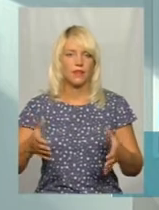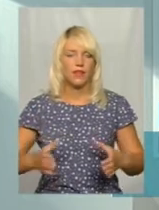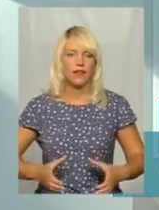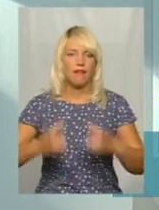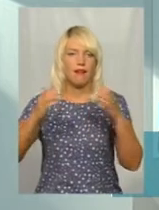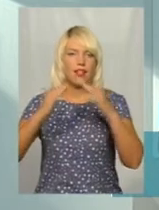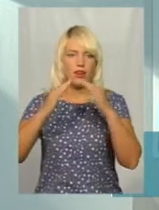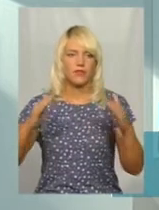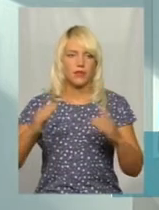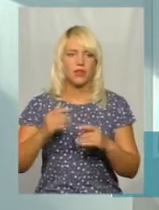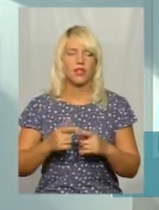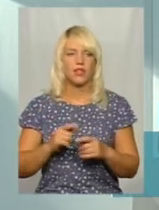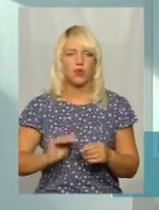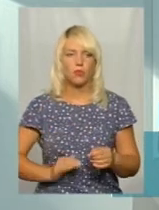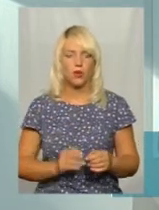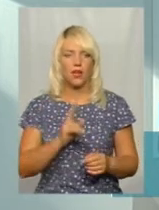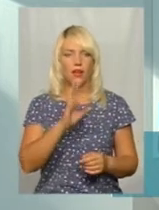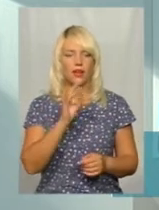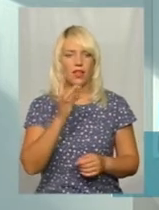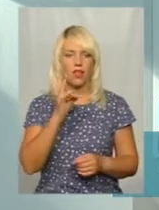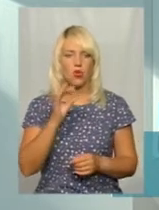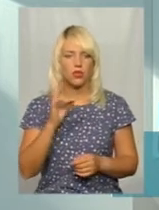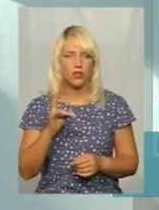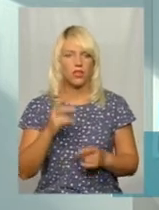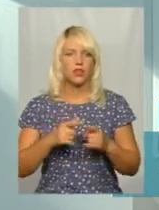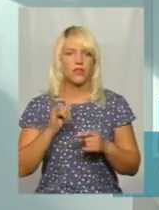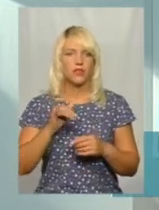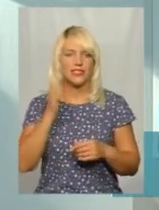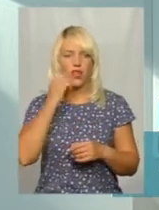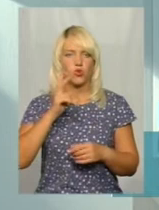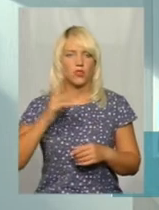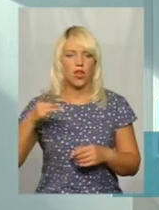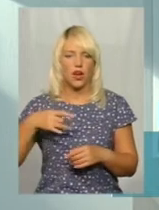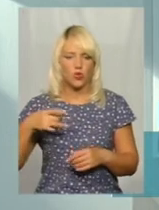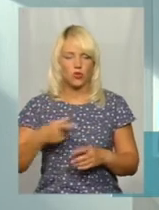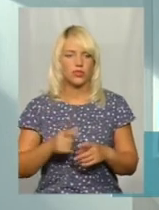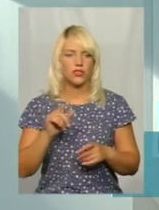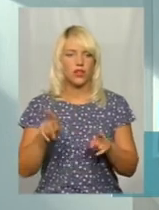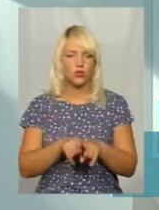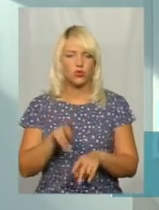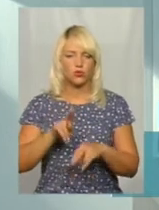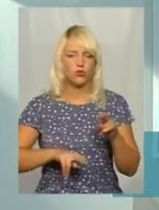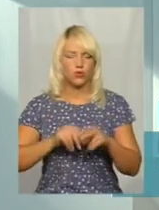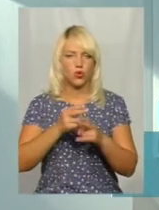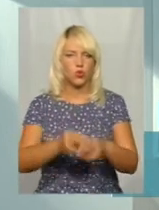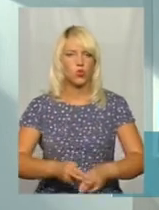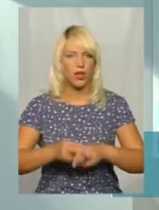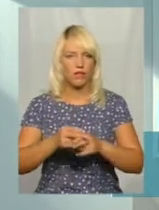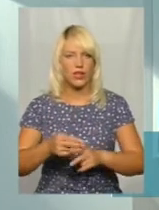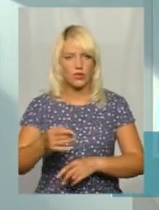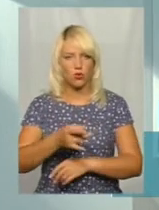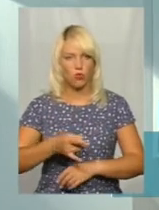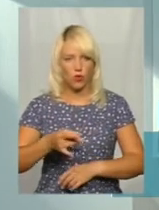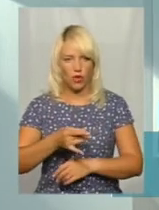Корпорація Кернел відкрила в Старокостянтинівському районі. Зараз будується елеватор ще в Дунеєвецькому районі.